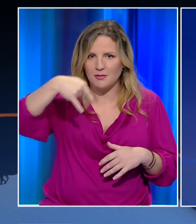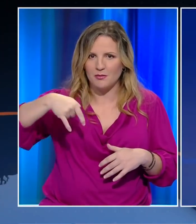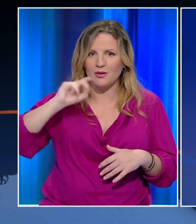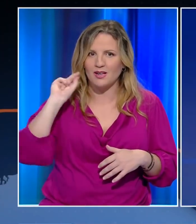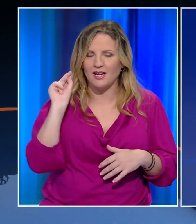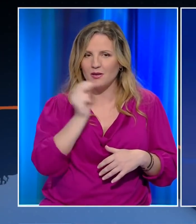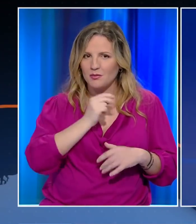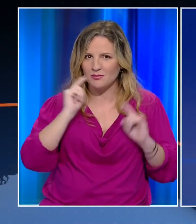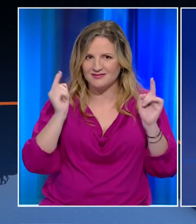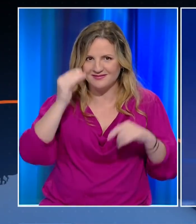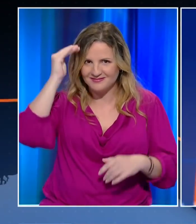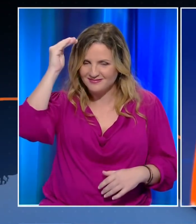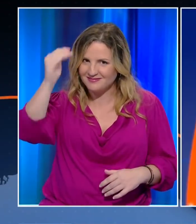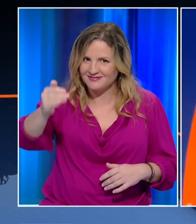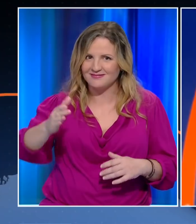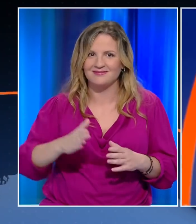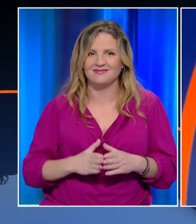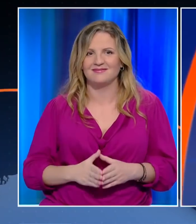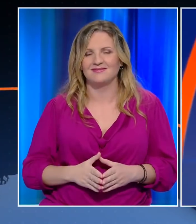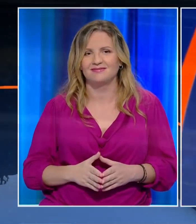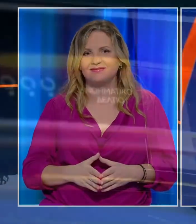Παπαδόπουλο. Καλό απόγευμα σε όλους.